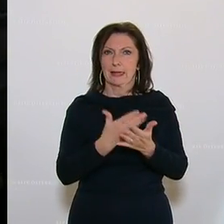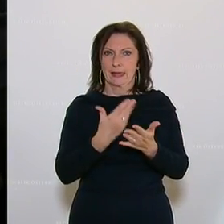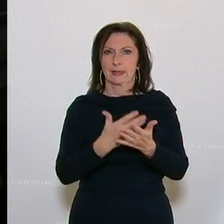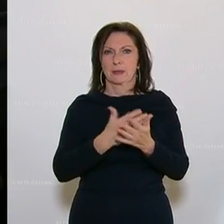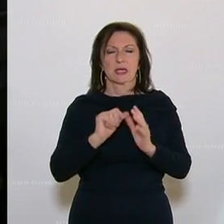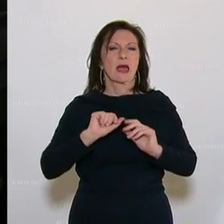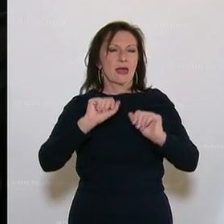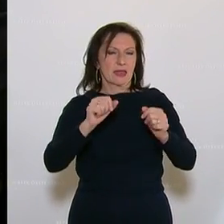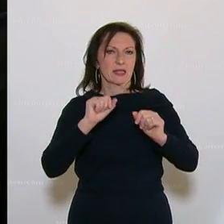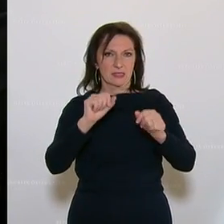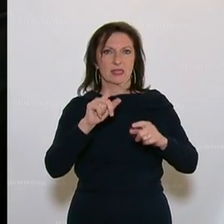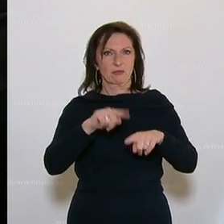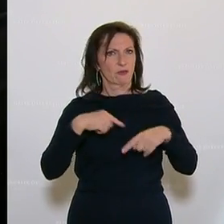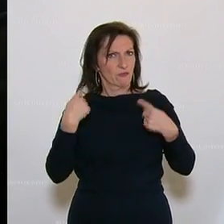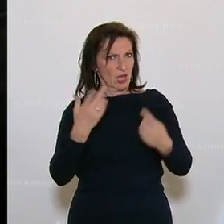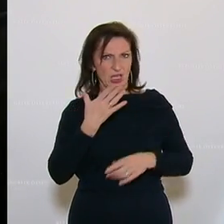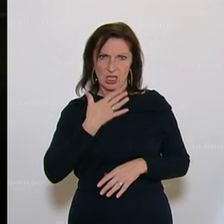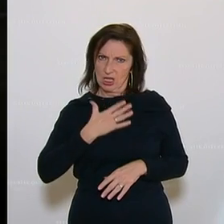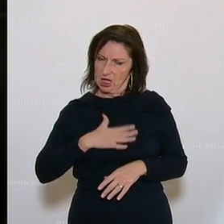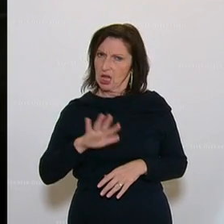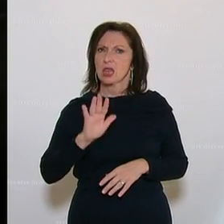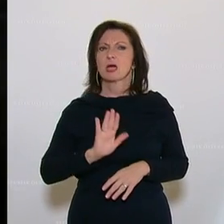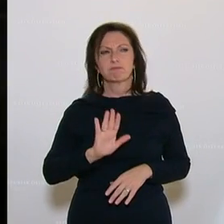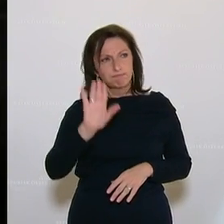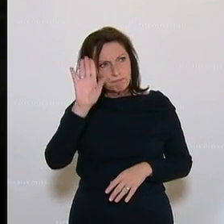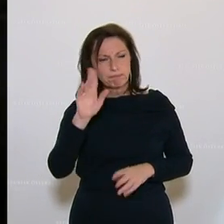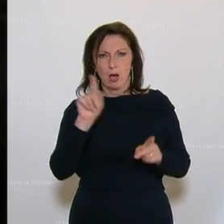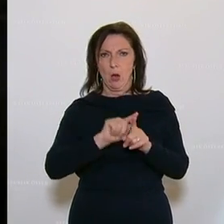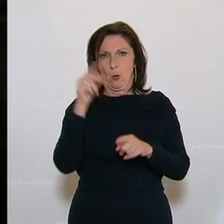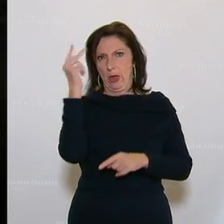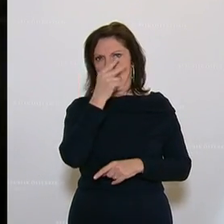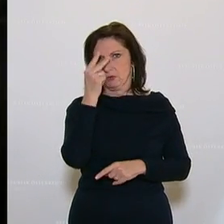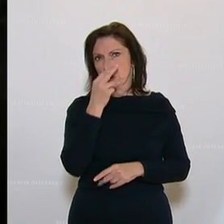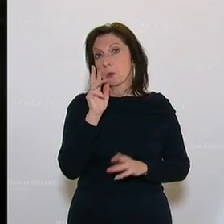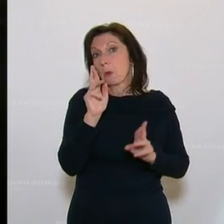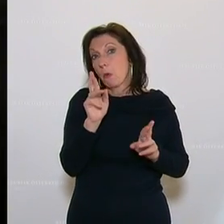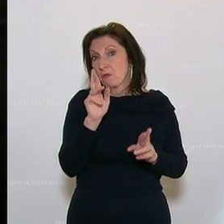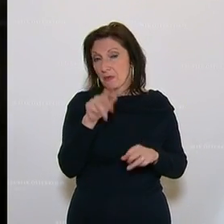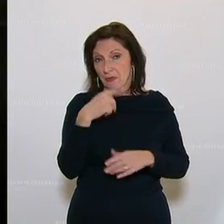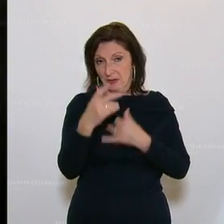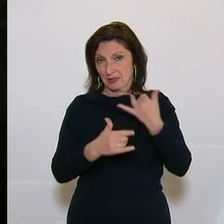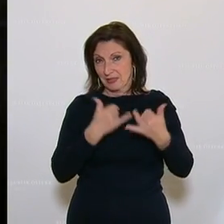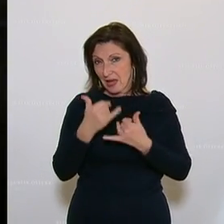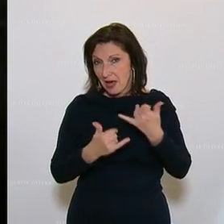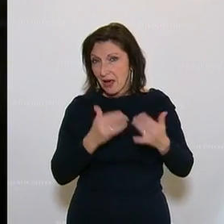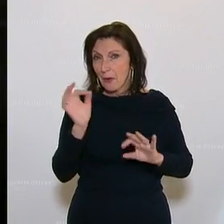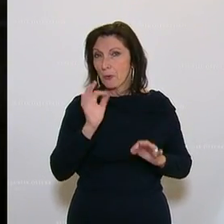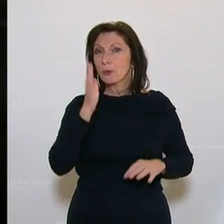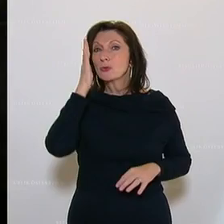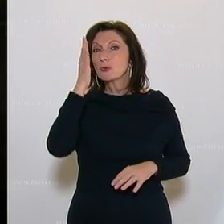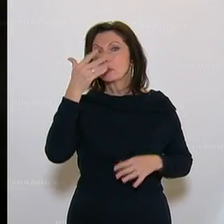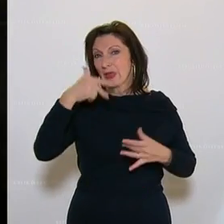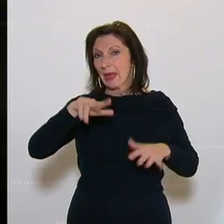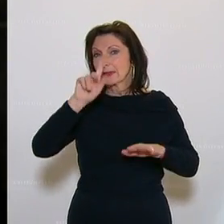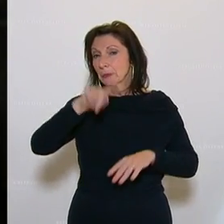wir diese Initiative auch gerne mittragen und hoffen, dass das im nächsten Jahr oder in den nächsten 18